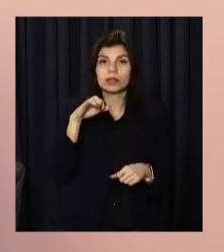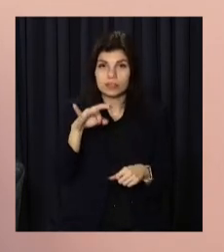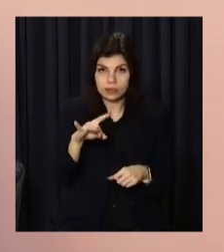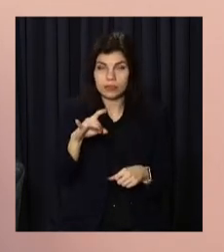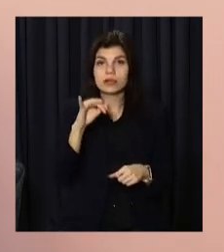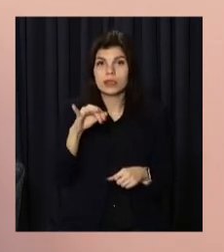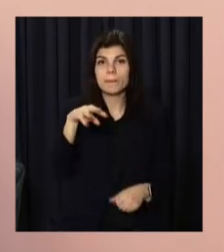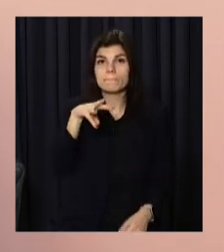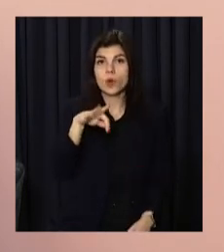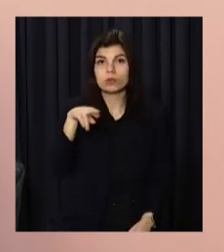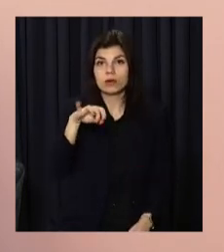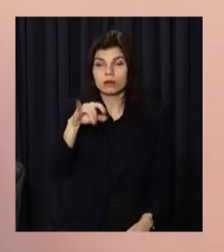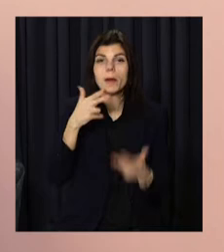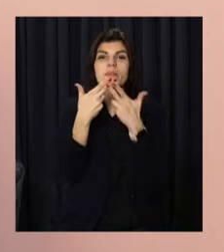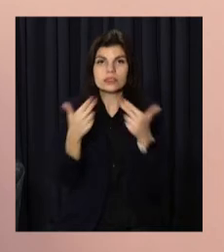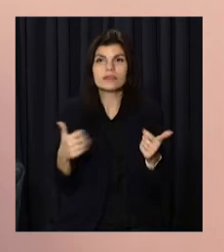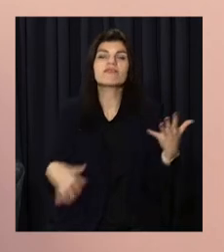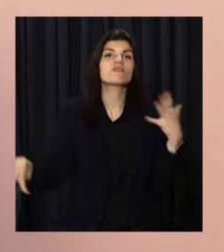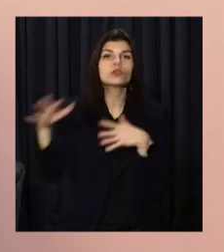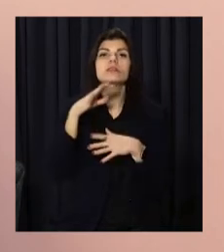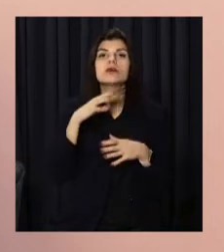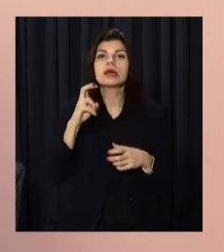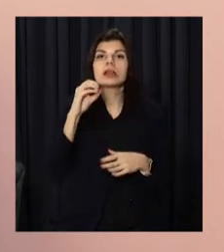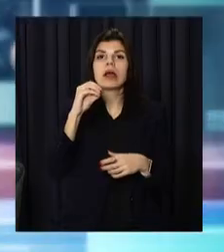Модерною, які визнані у всіх країнах ЄС.